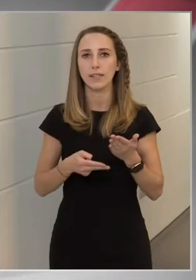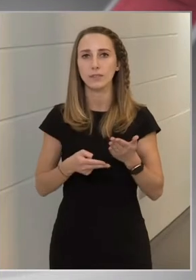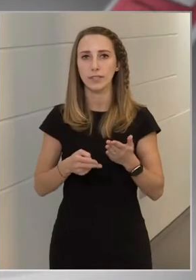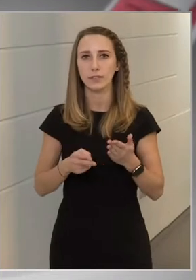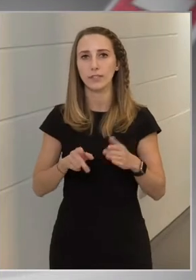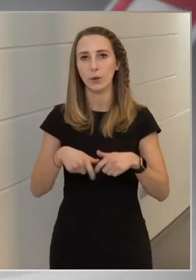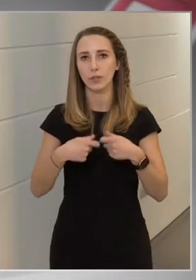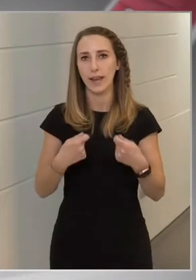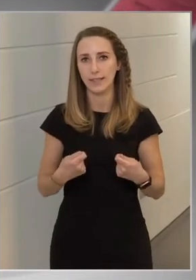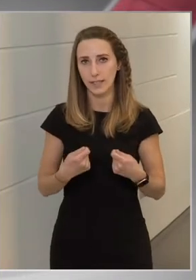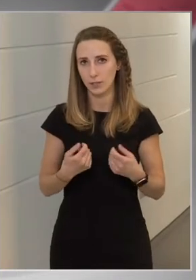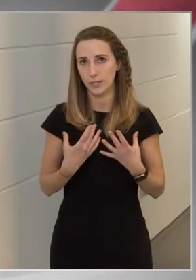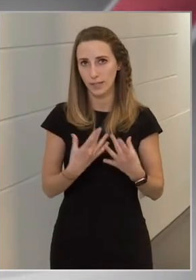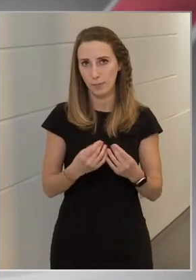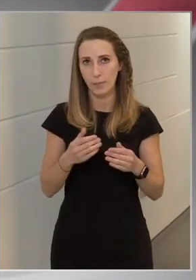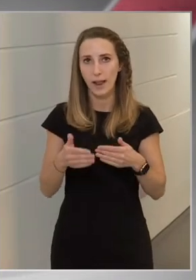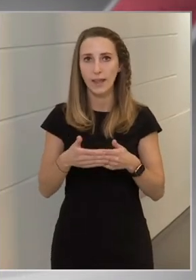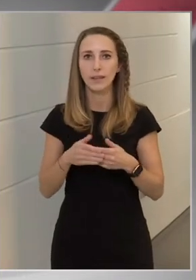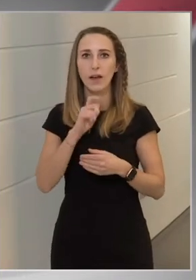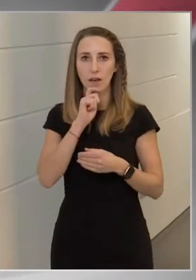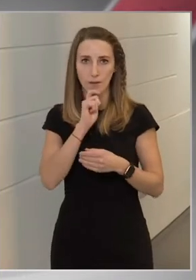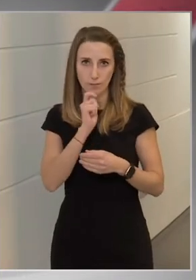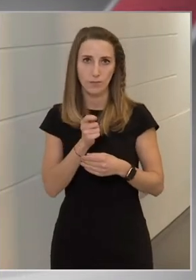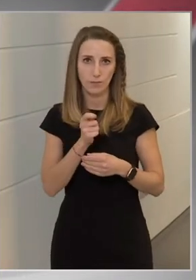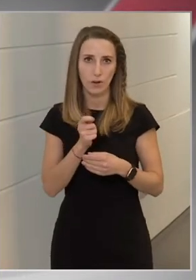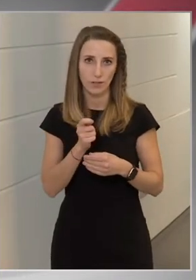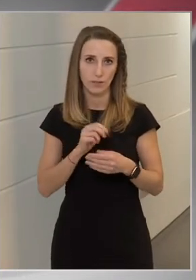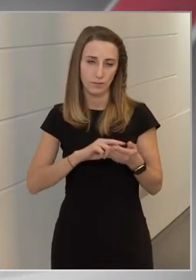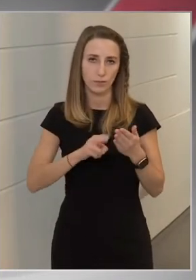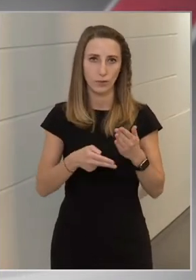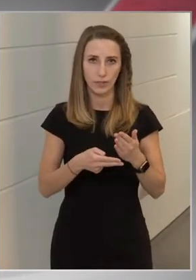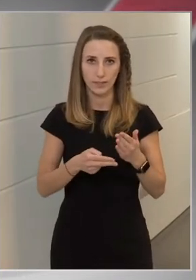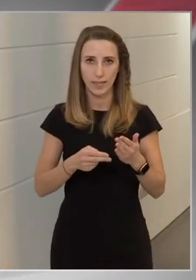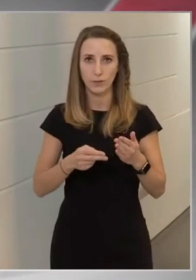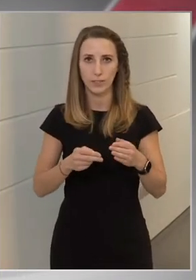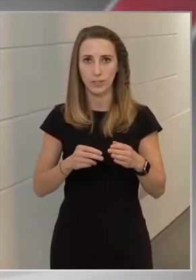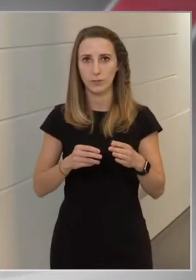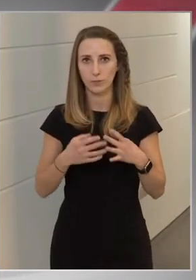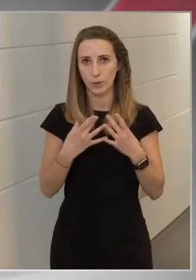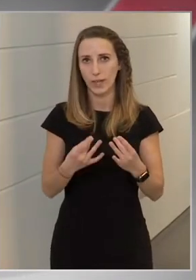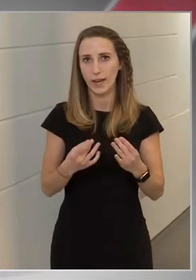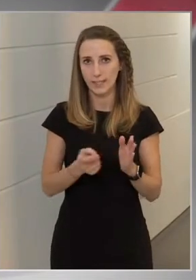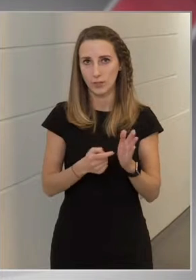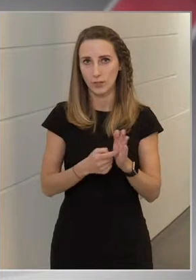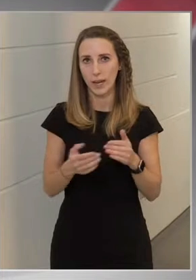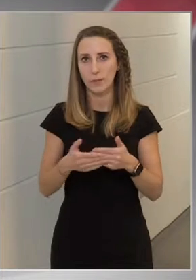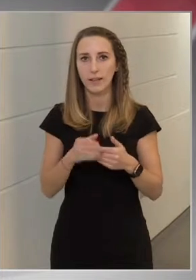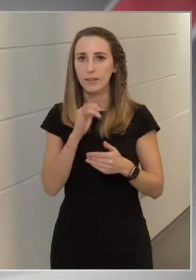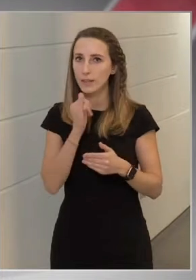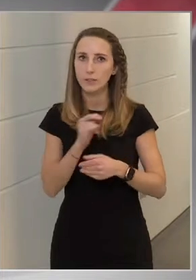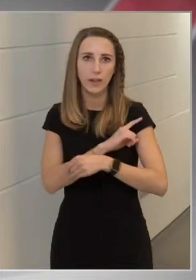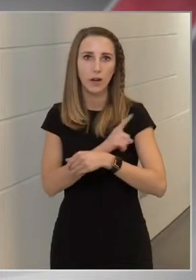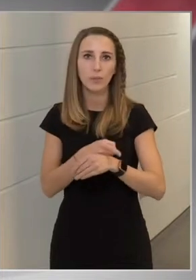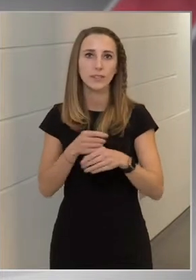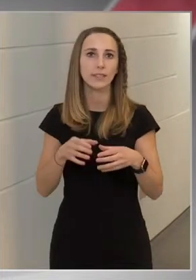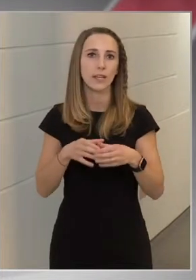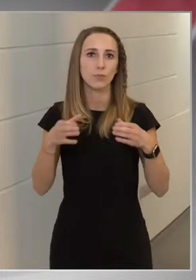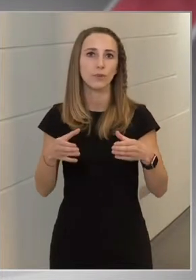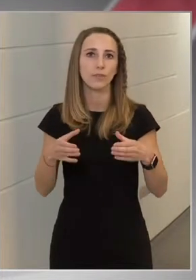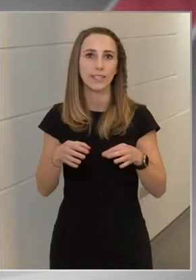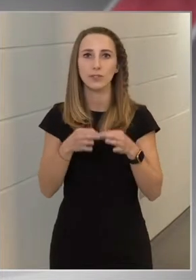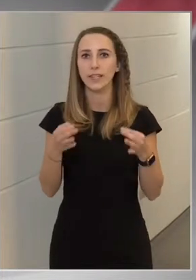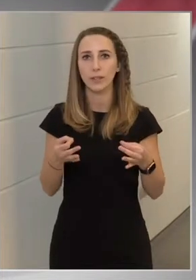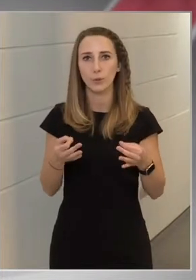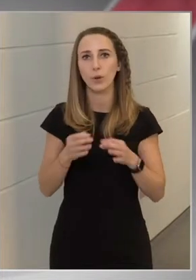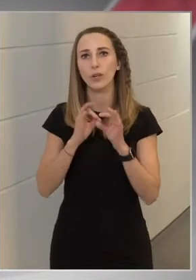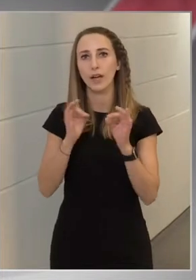kötelezettségeik mellett, a magyar illetve nemzetközi szerződéses kötelezettségeik mellett nincs lehetőség arra, vagy kapacitásbővítés nélkül nincs lehetőség